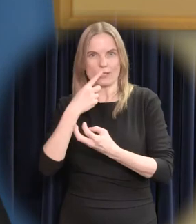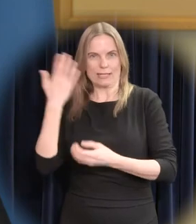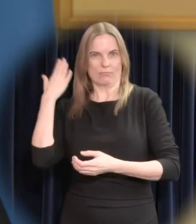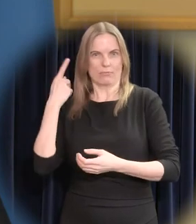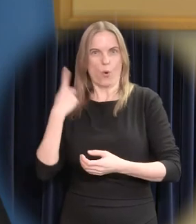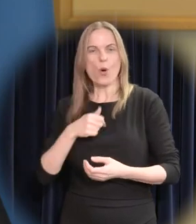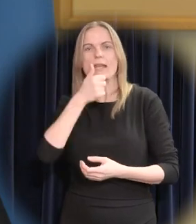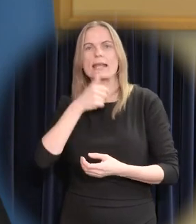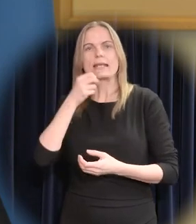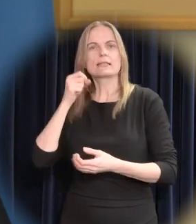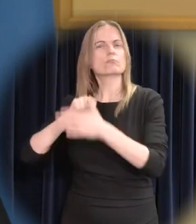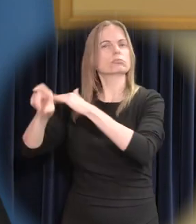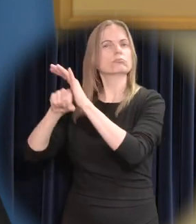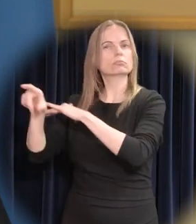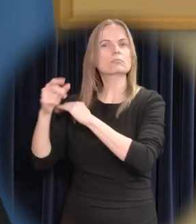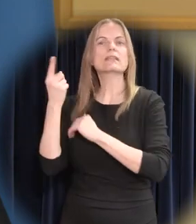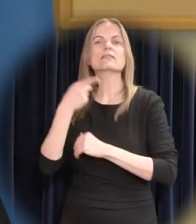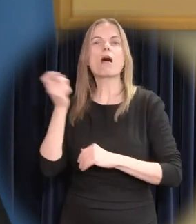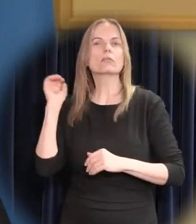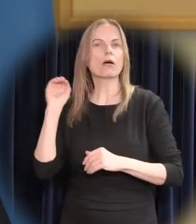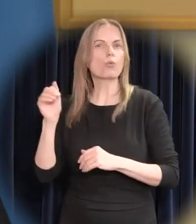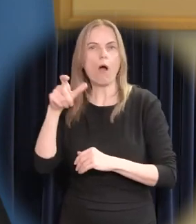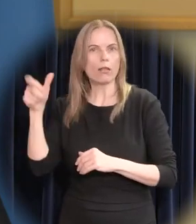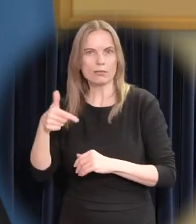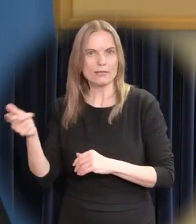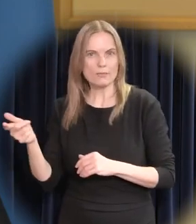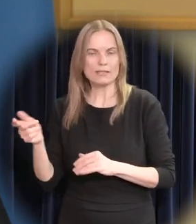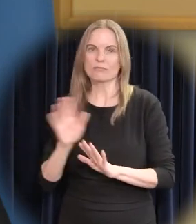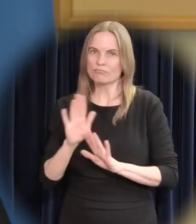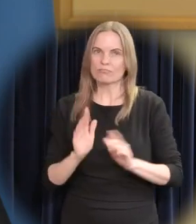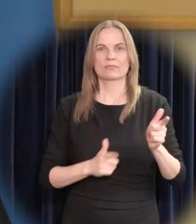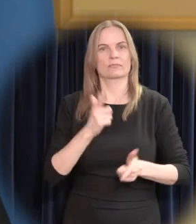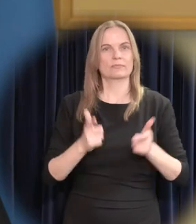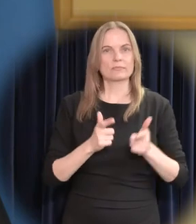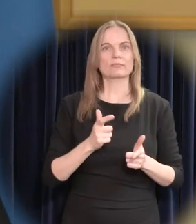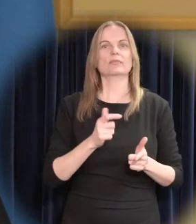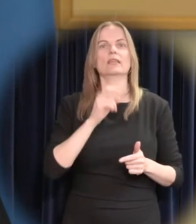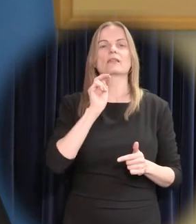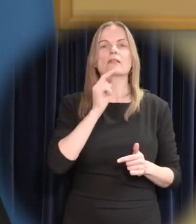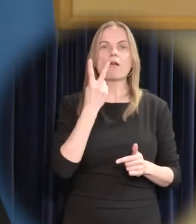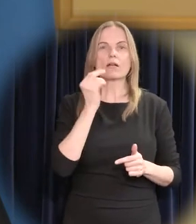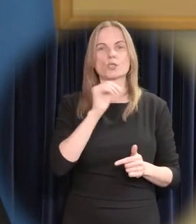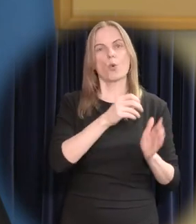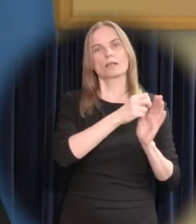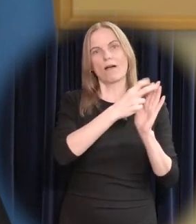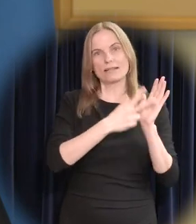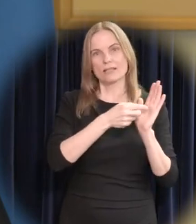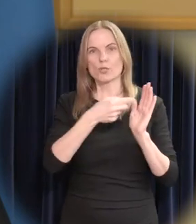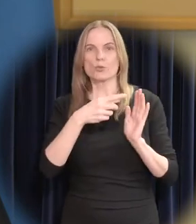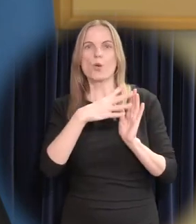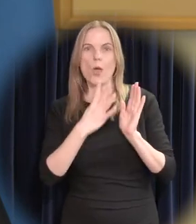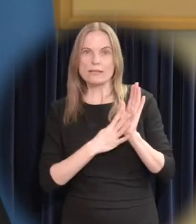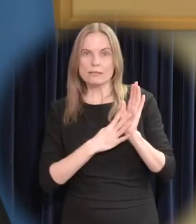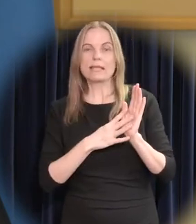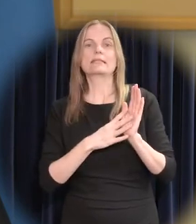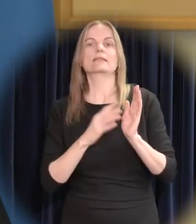Tegelikult oli ajavahemikus 2008-2019 Eesti rändesaldo 8000 inimesega plusspoolel.